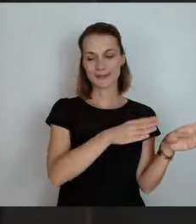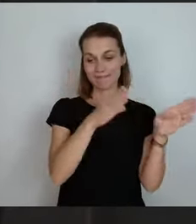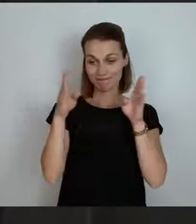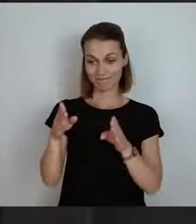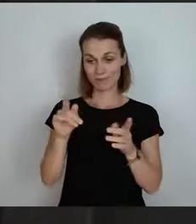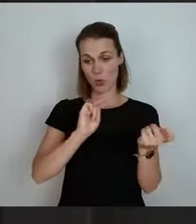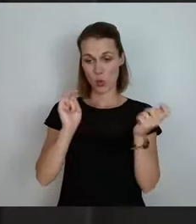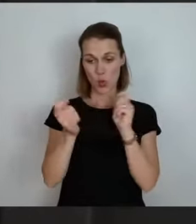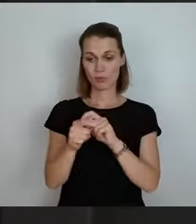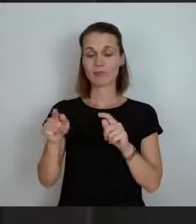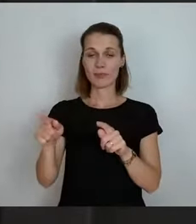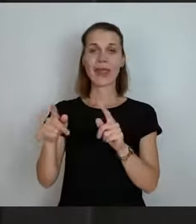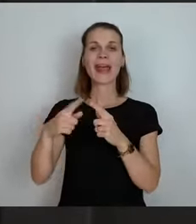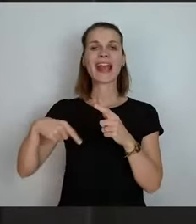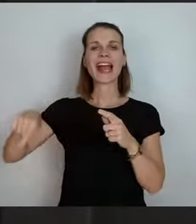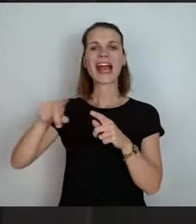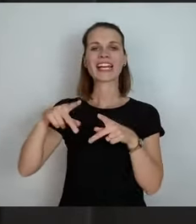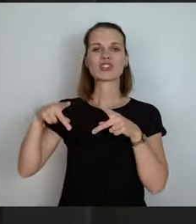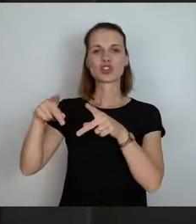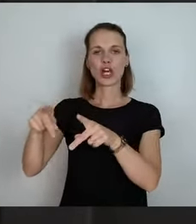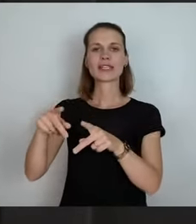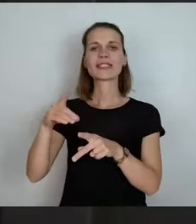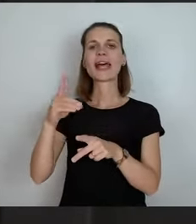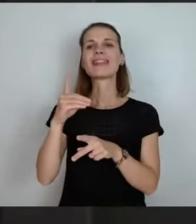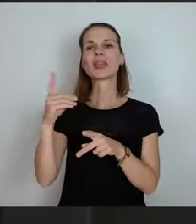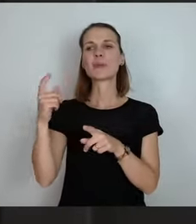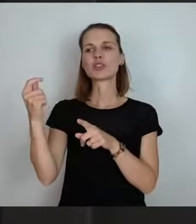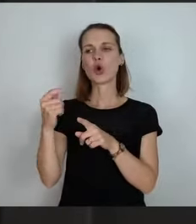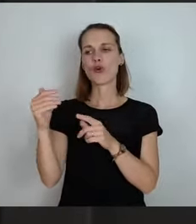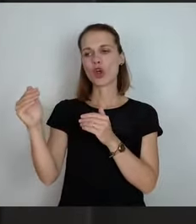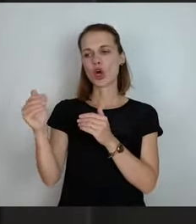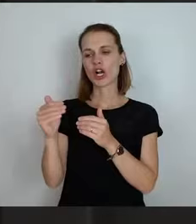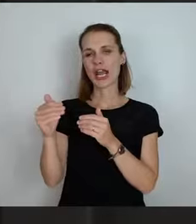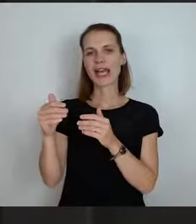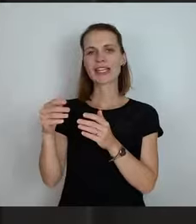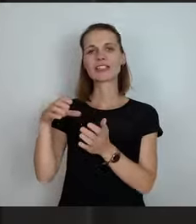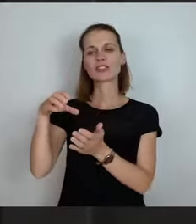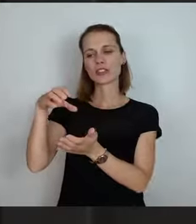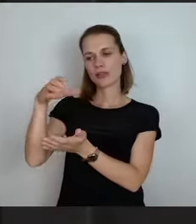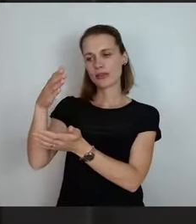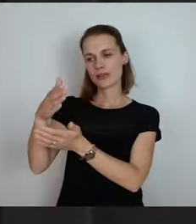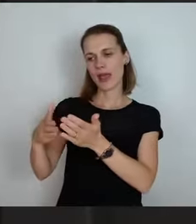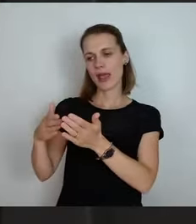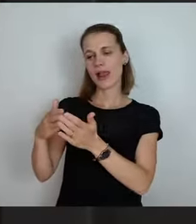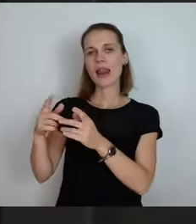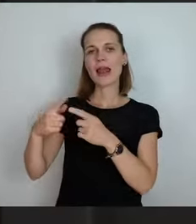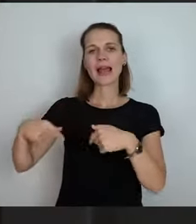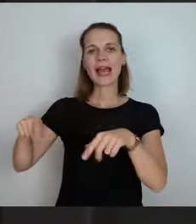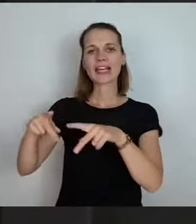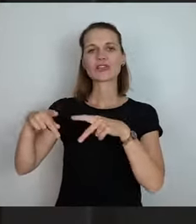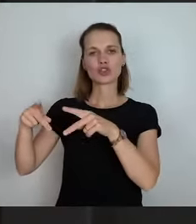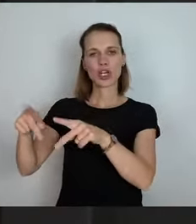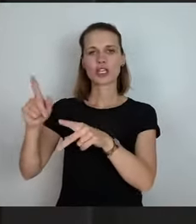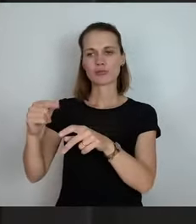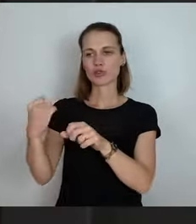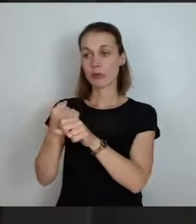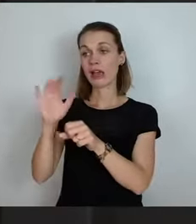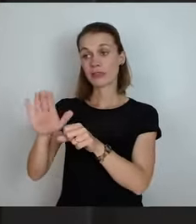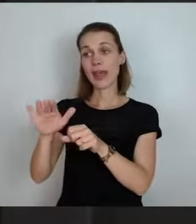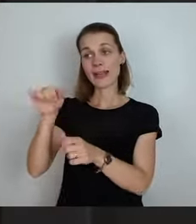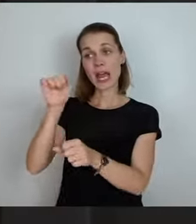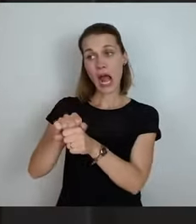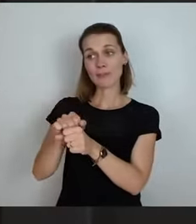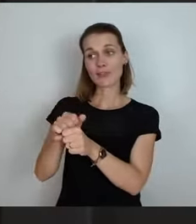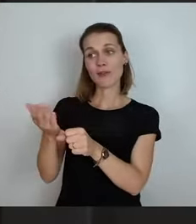Wir haben in Lüppersdorf noch ein geräumes Stück Kreisstraße zu machen. Ihr Amtsvorgänger vor vielen Jahren hat uns schon gesagt,